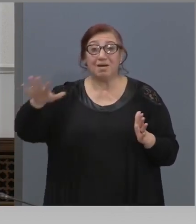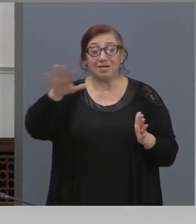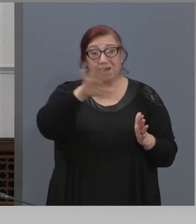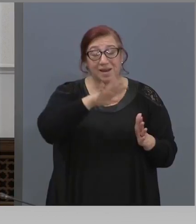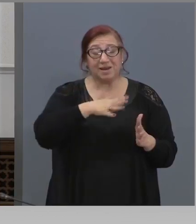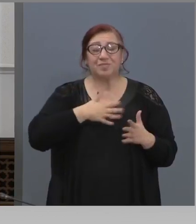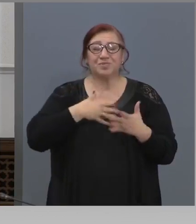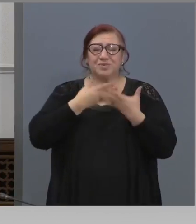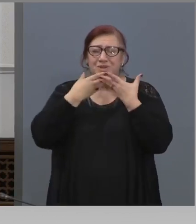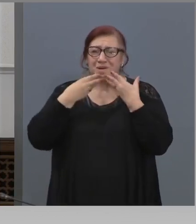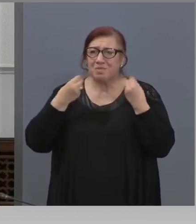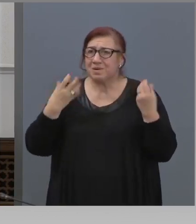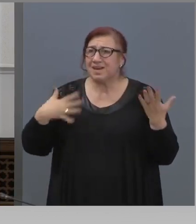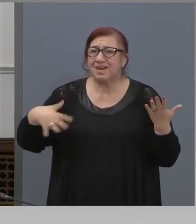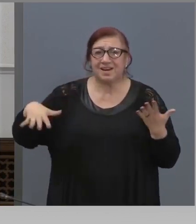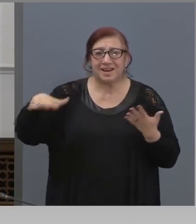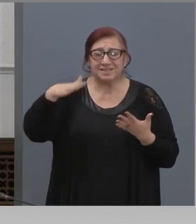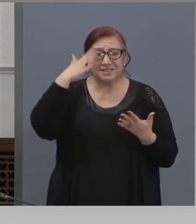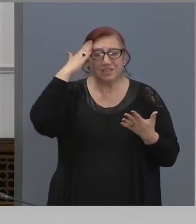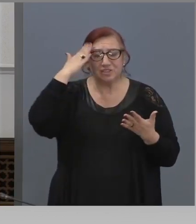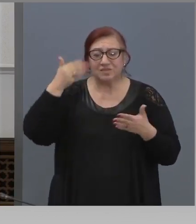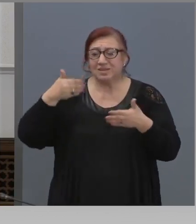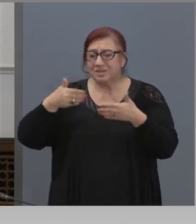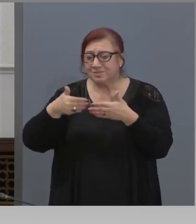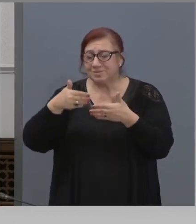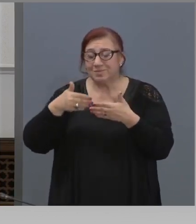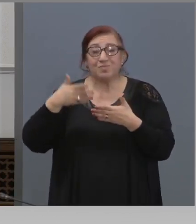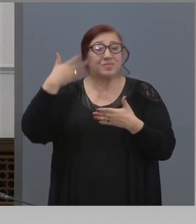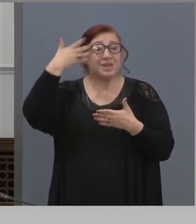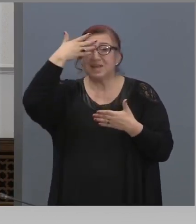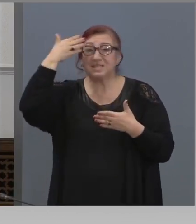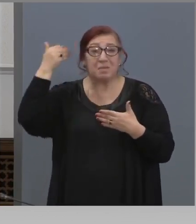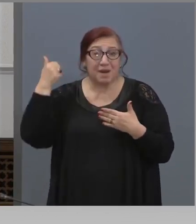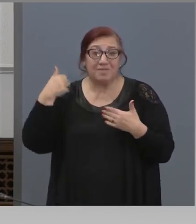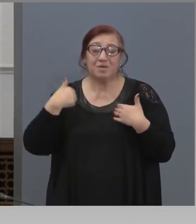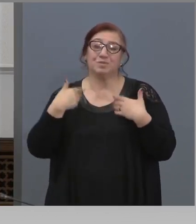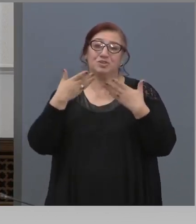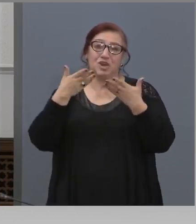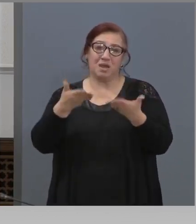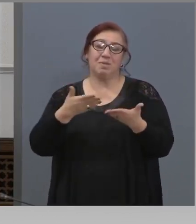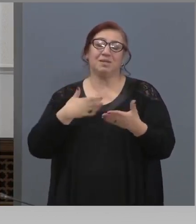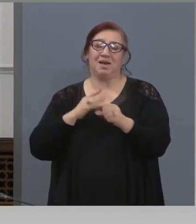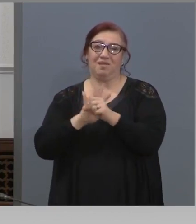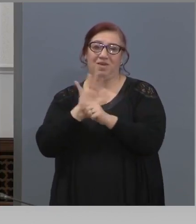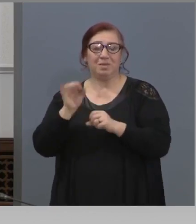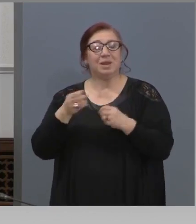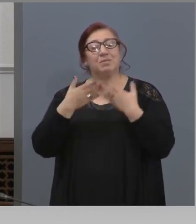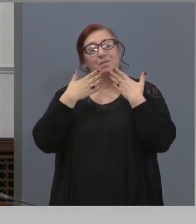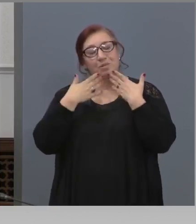и да скоро да забравим въобще, че е имало такава епидемия. Благодаря Ви за вниманието.